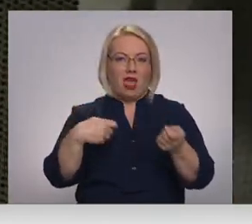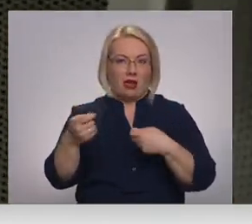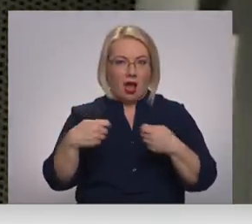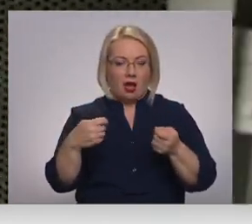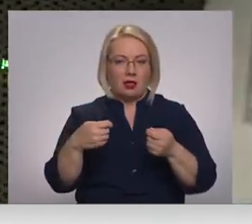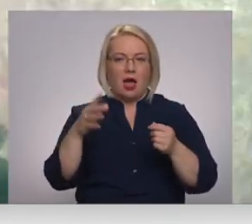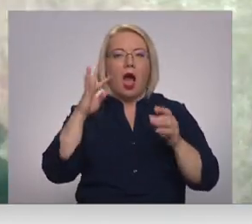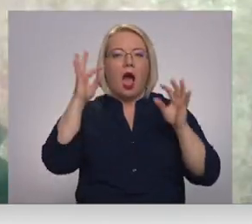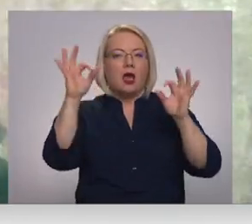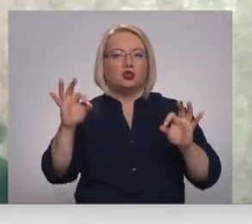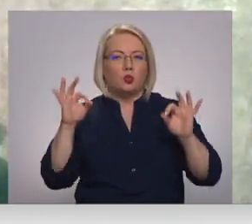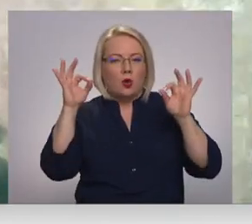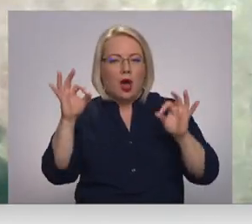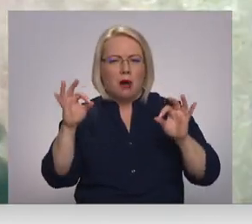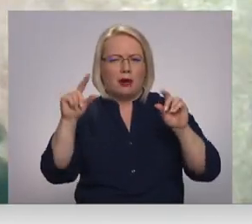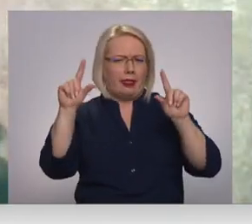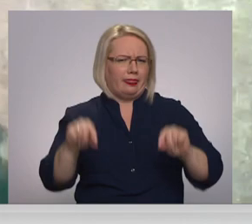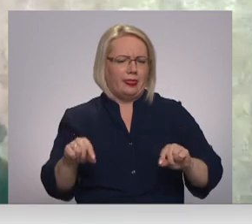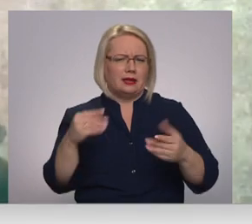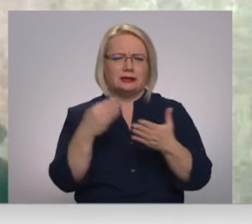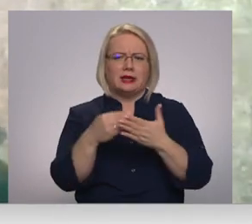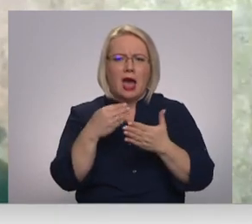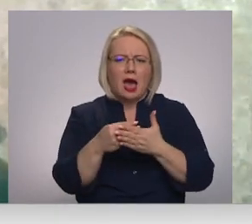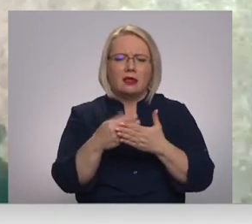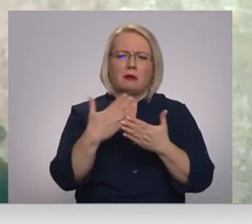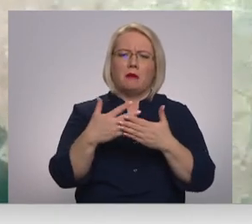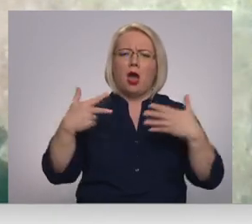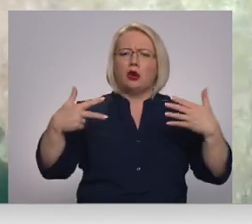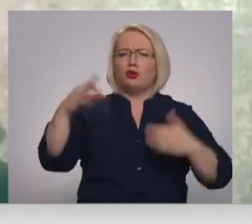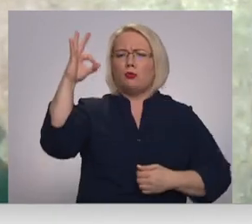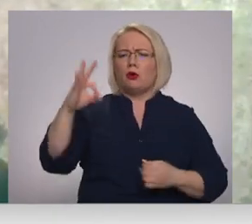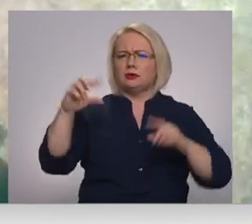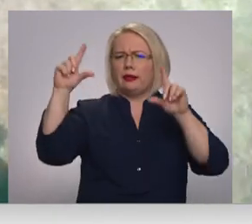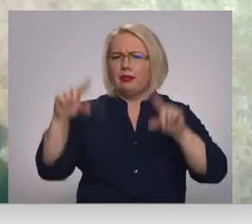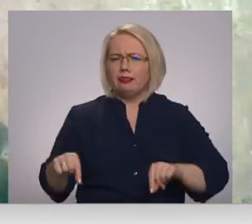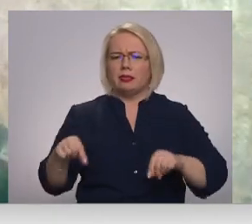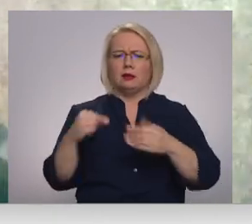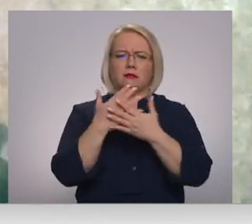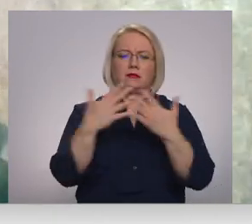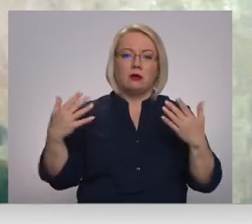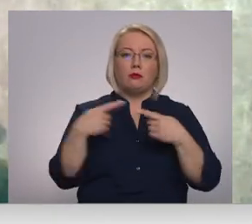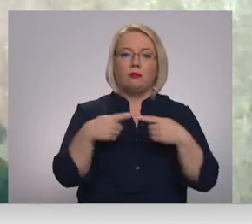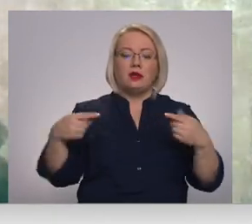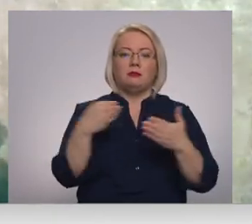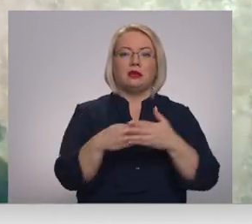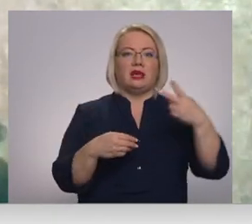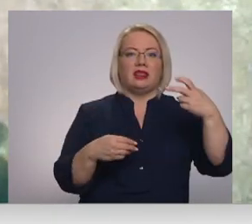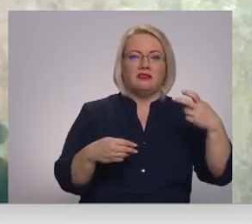aizdomīgi zemām cenām, piemēram 80% un tā tālāk. prets, kas maksā 20